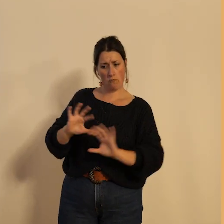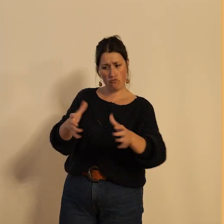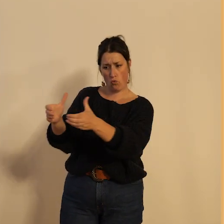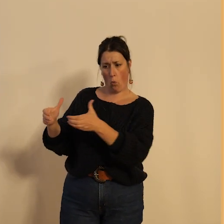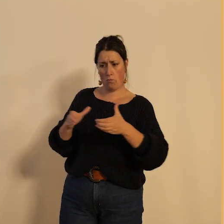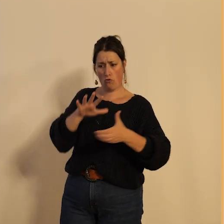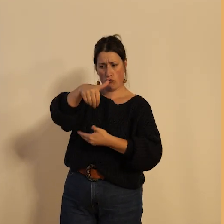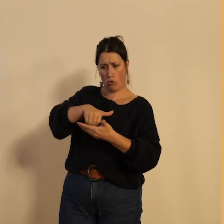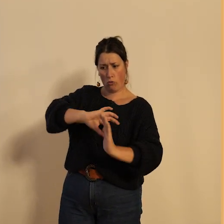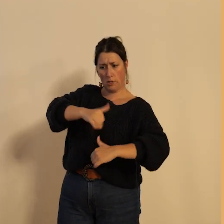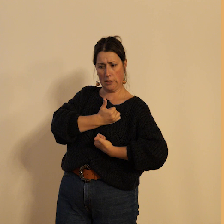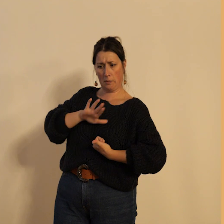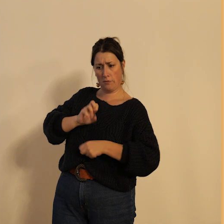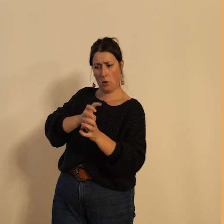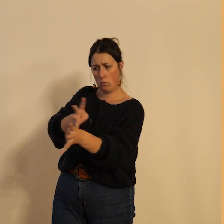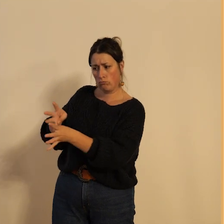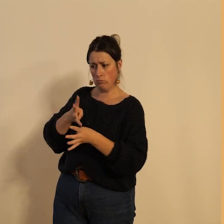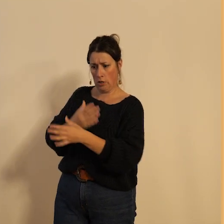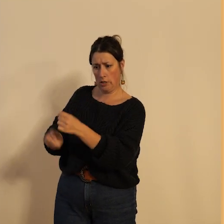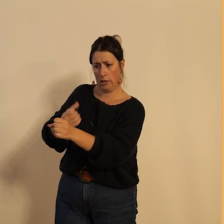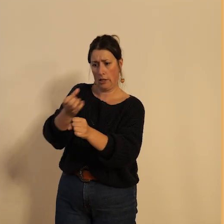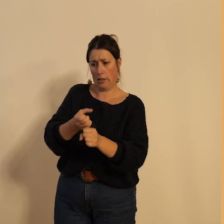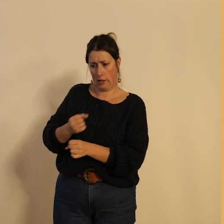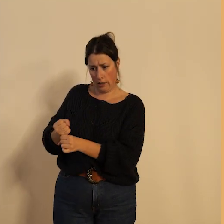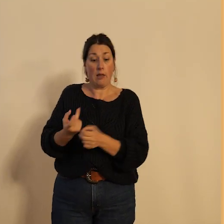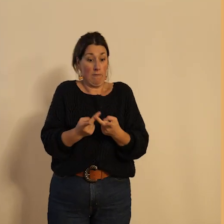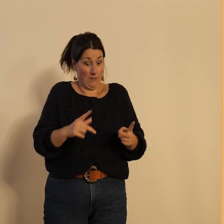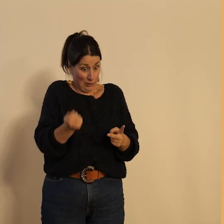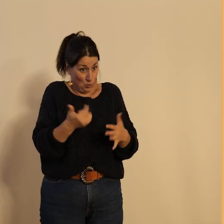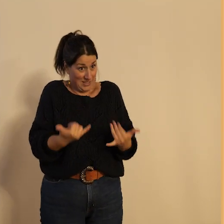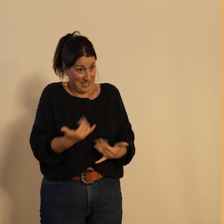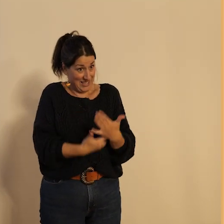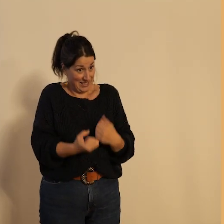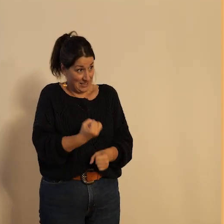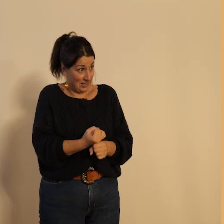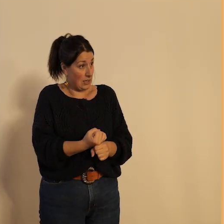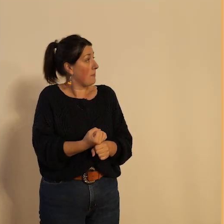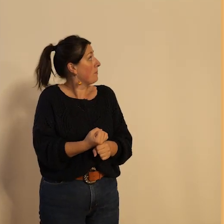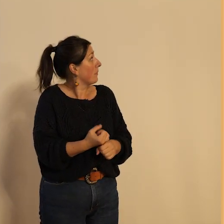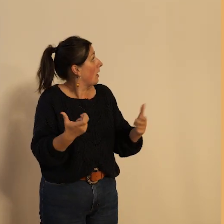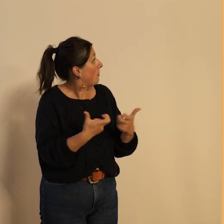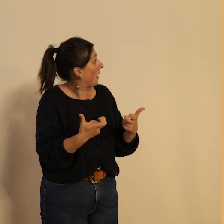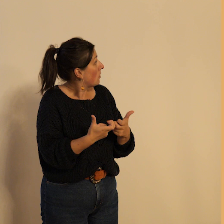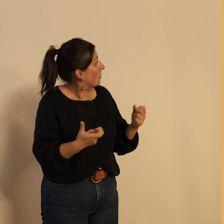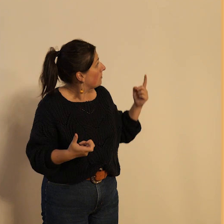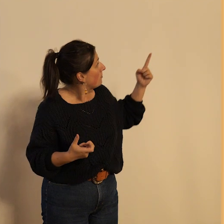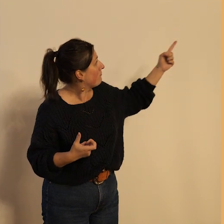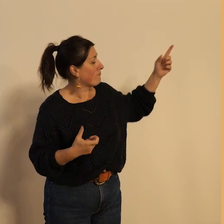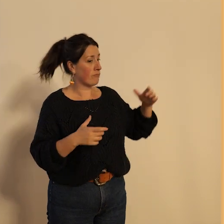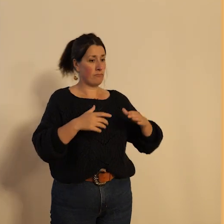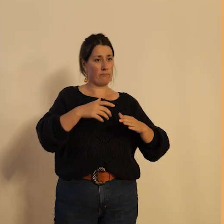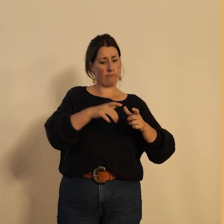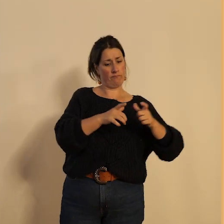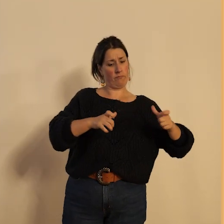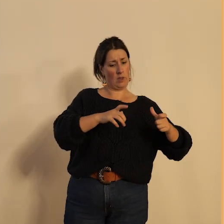et donc un groupe cycliste est pressenti pour Tours mais la municipalité va préférer une caserne de cavalerie c'est la